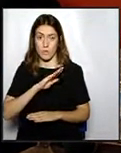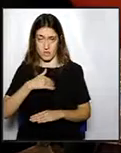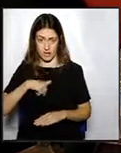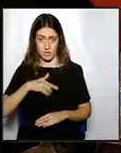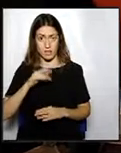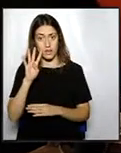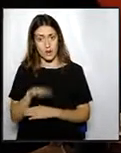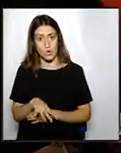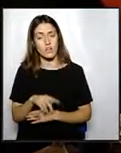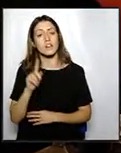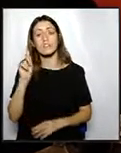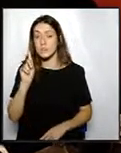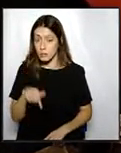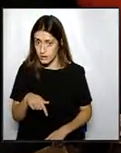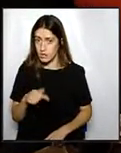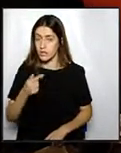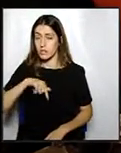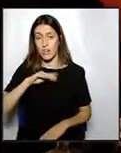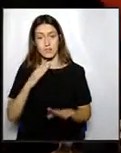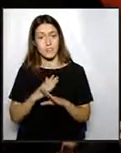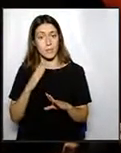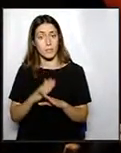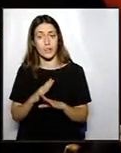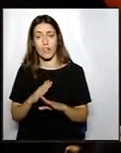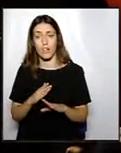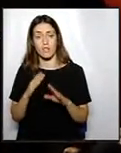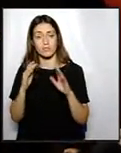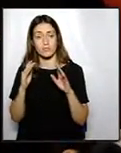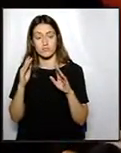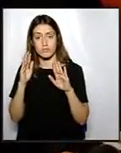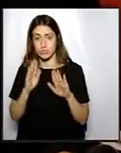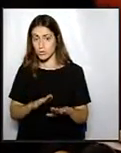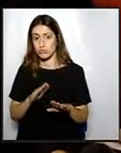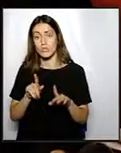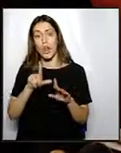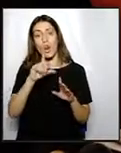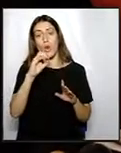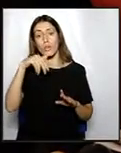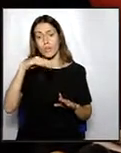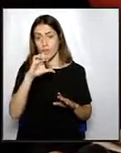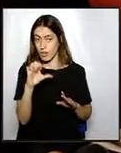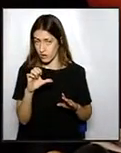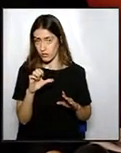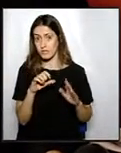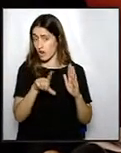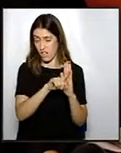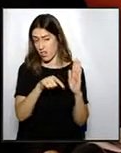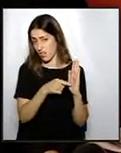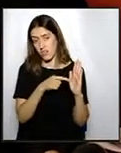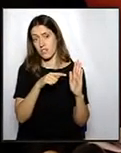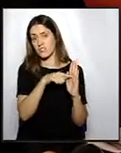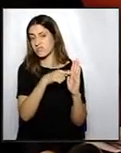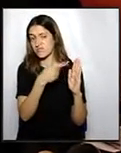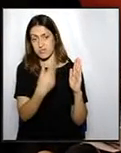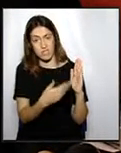Al mateix temps, sempre hem apostat, sempre ens hem oposat a l'OMCE o al que és igual, a la llei verd. Una llei absolutament